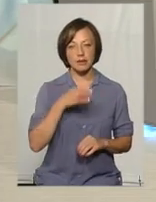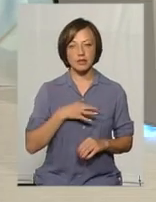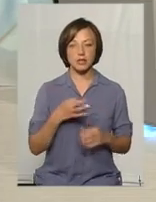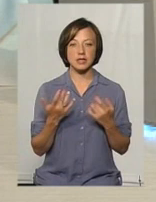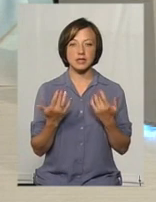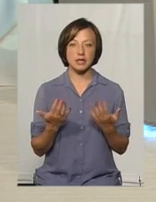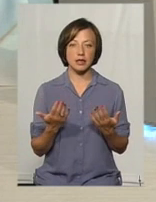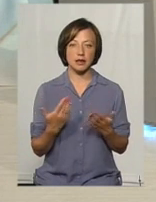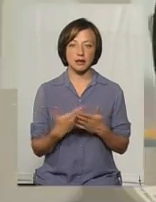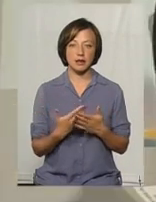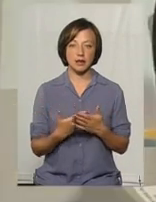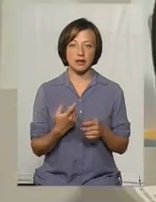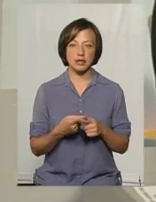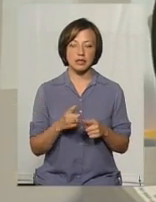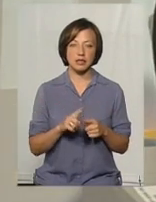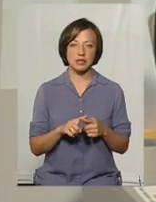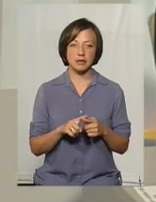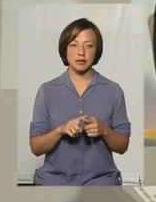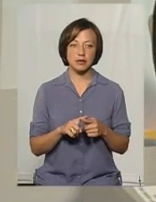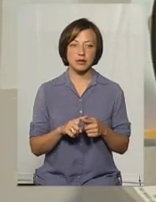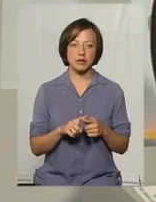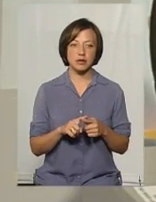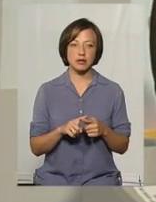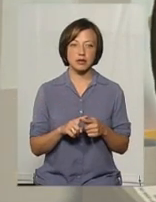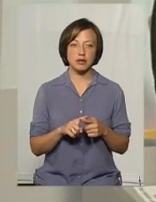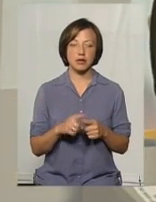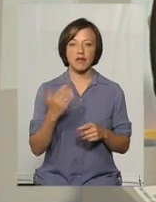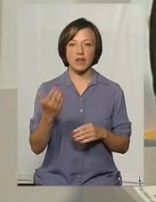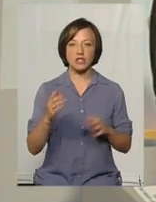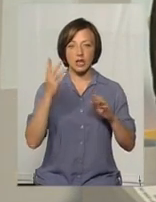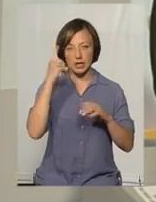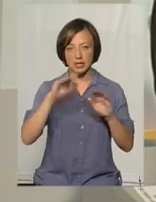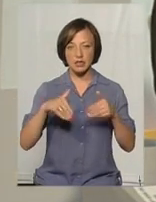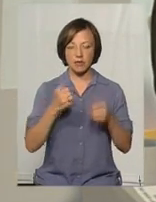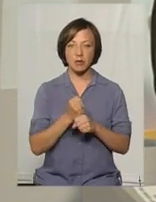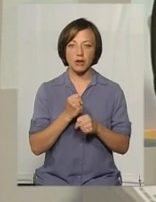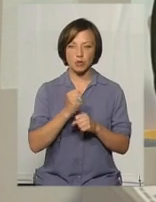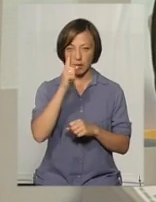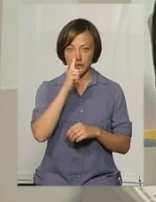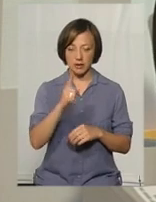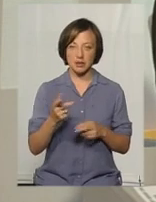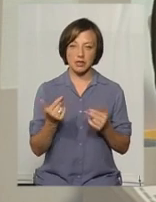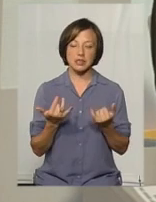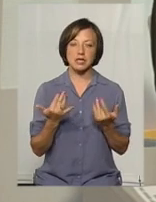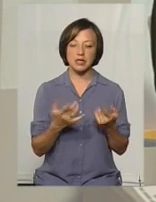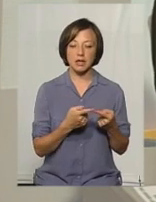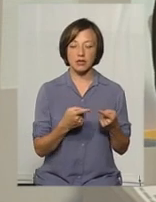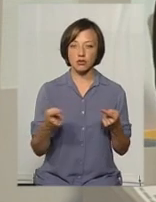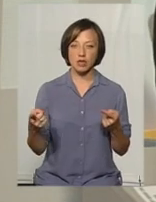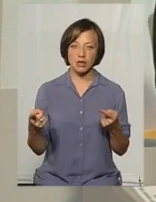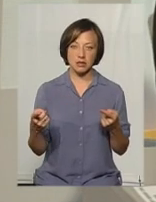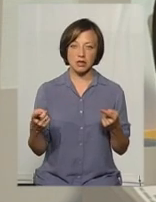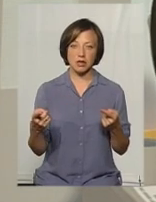ця ваша ініціатива працює вже місяць, так? Скільки за цей час